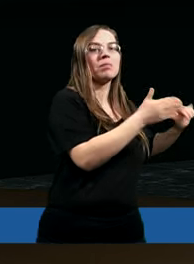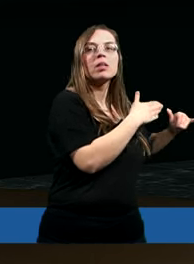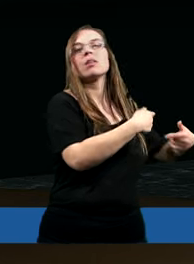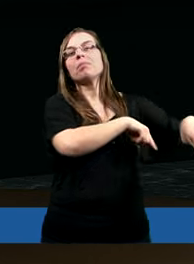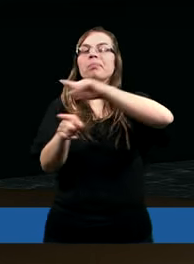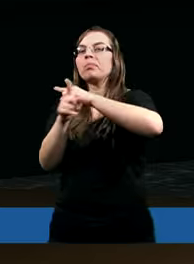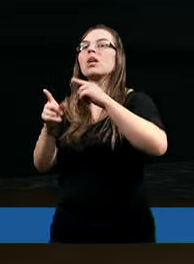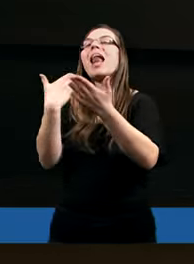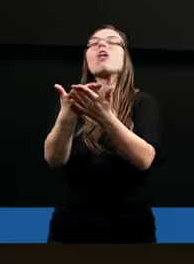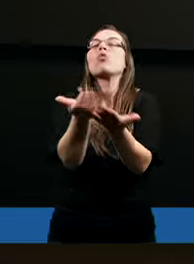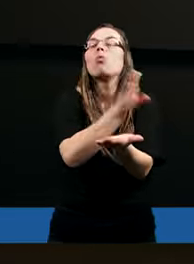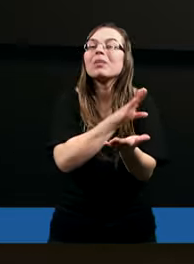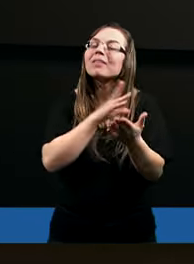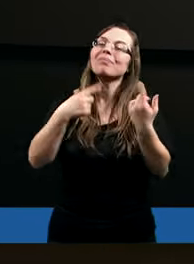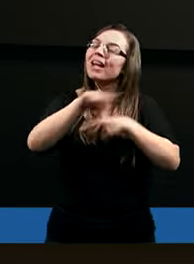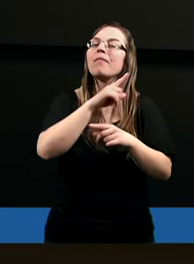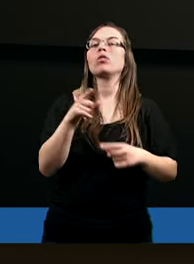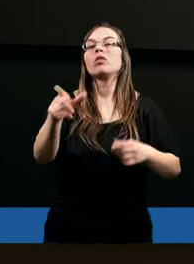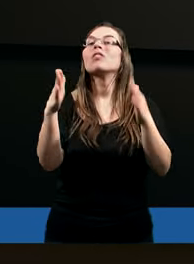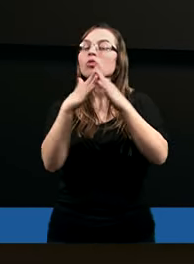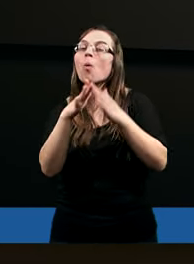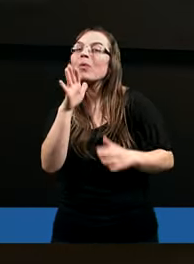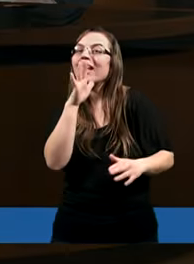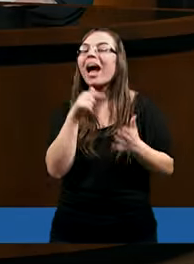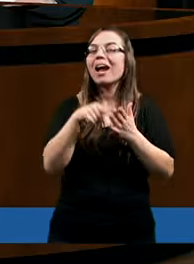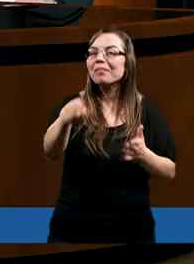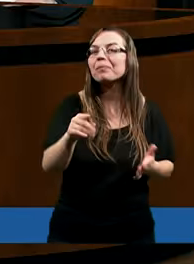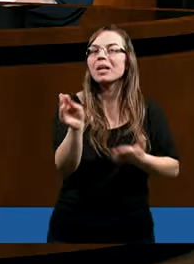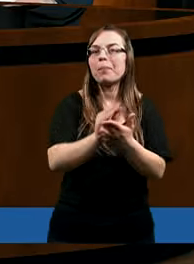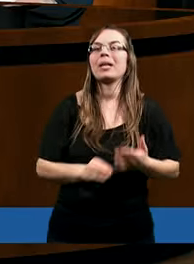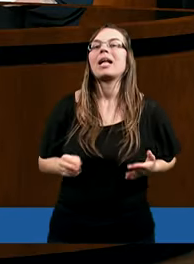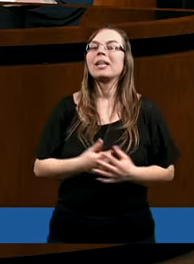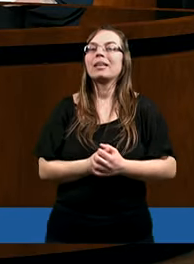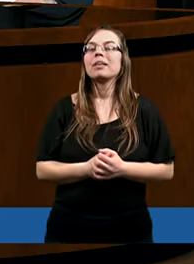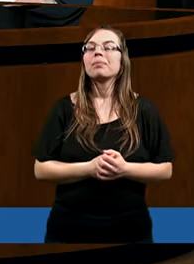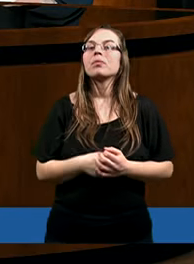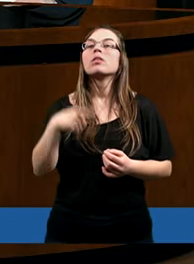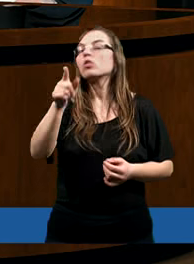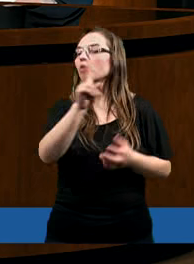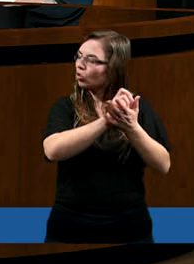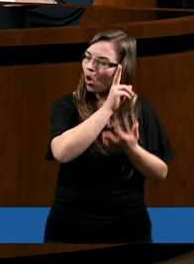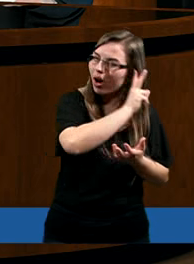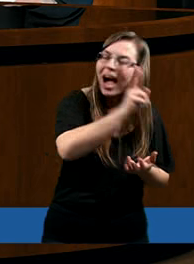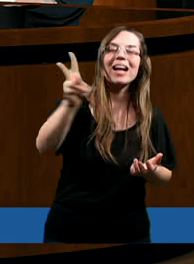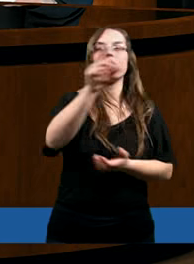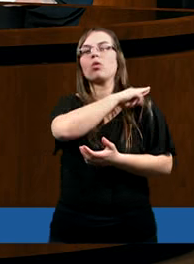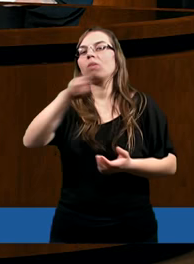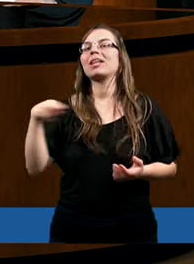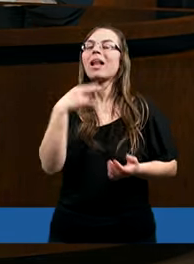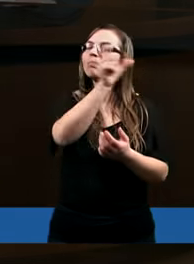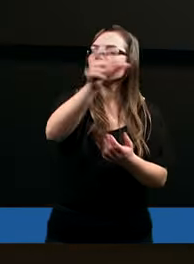Dlaczego macie umrzeć? Domu Izraela wtedy, ale to jest apel do każdego z nas.